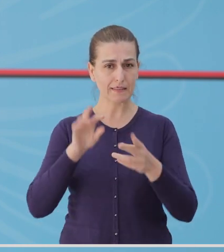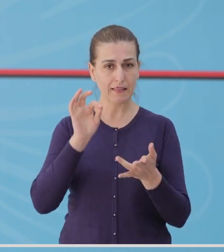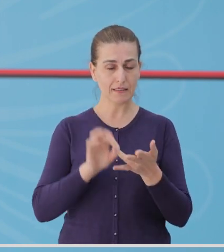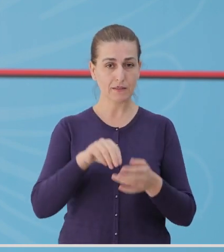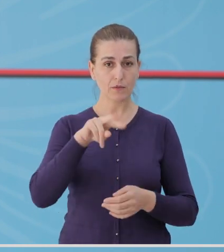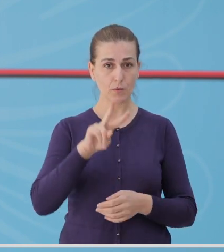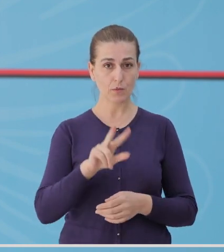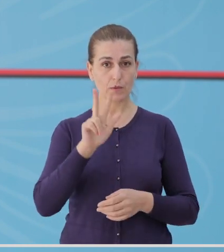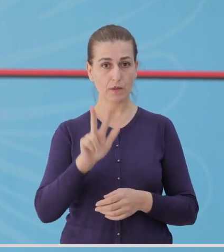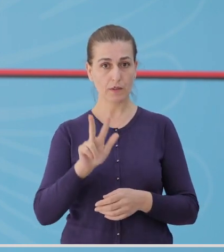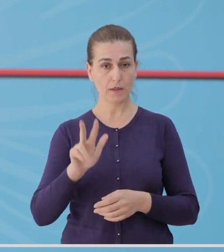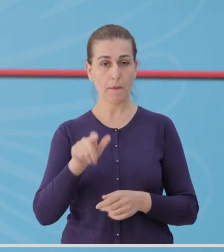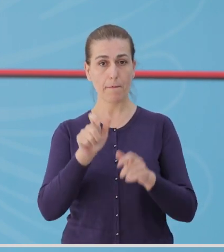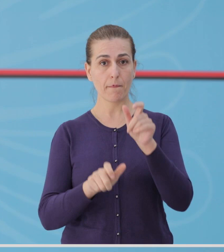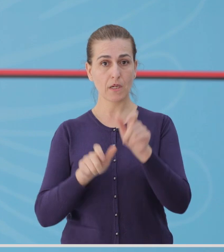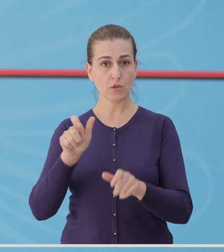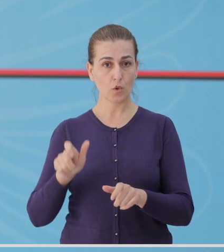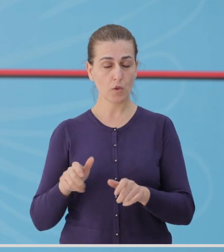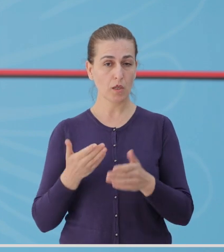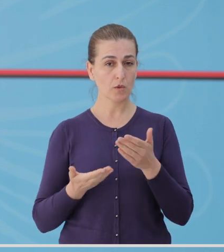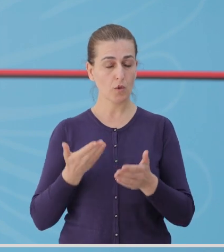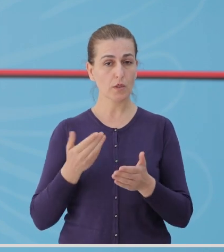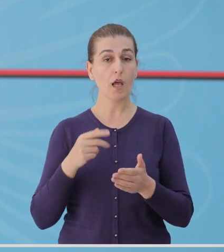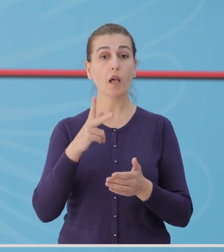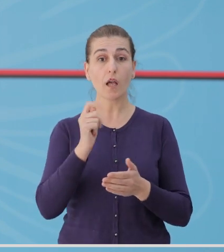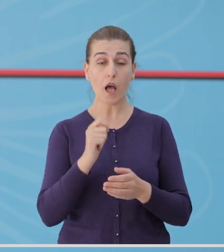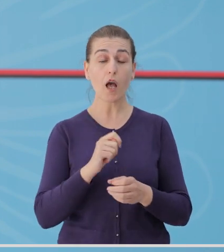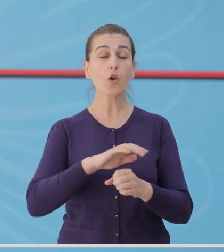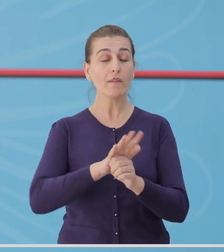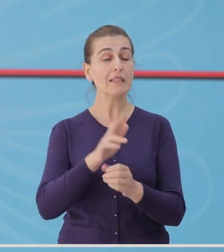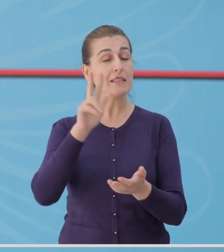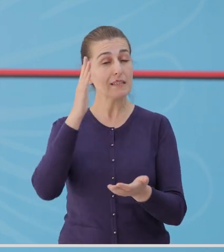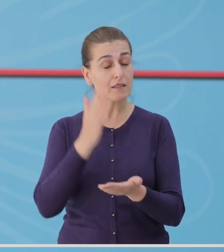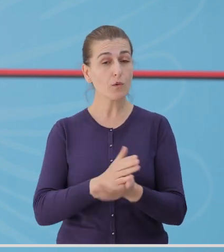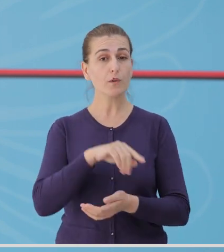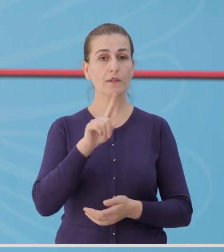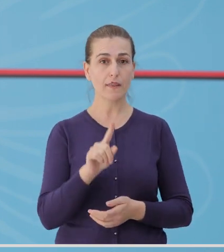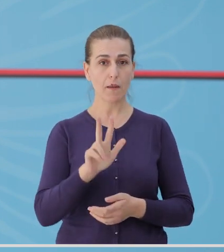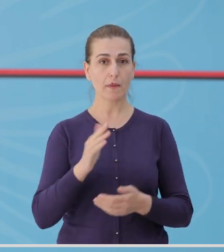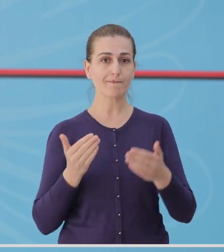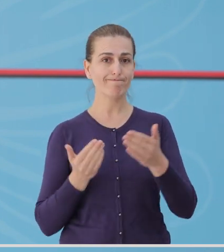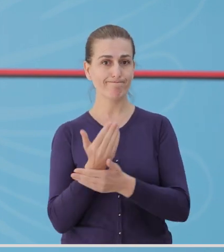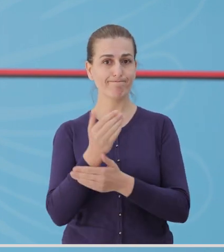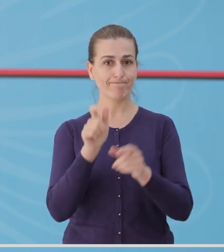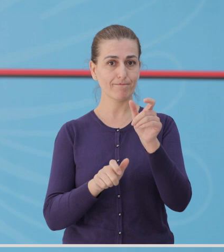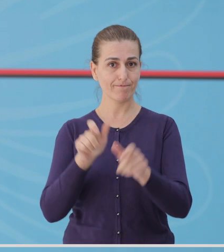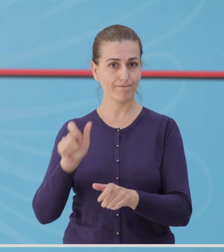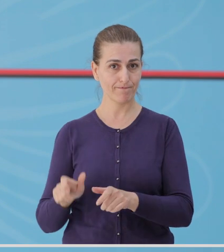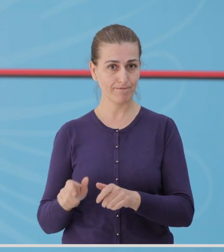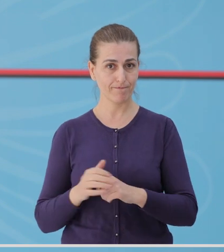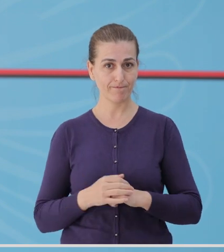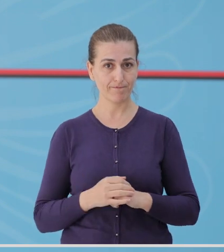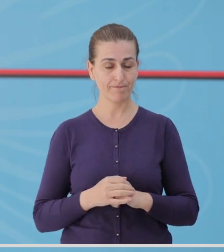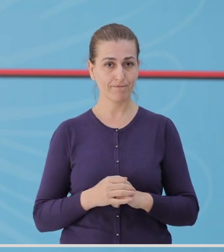233 personat dyshuar, prej të cilve janë konfirmuar 13 raste të reja me COVID